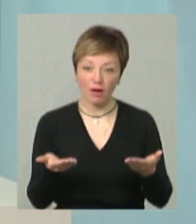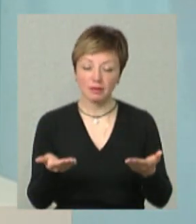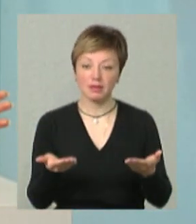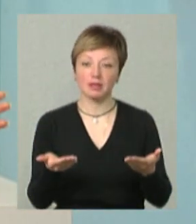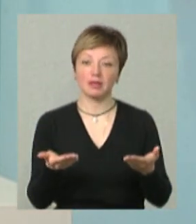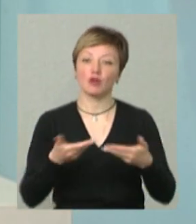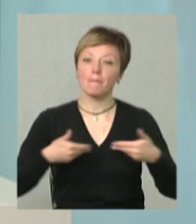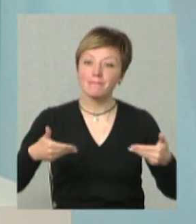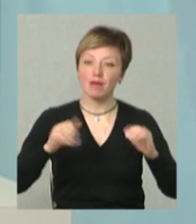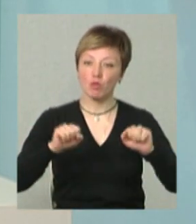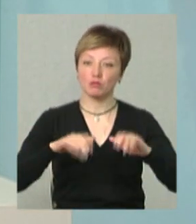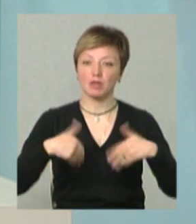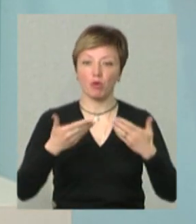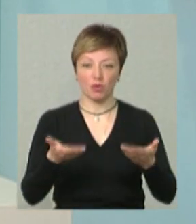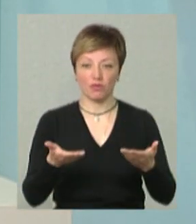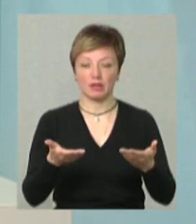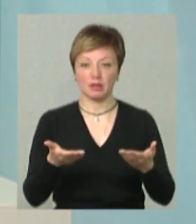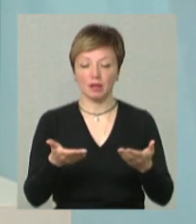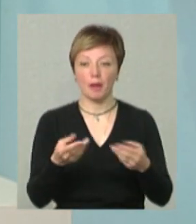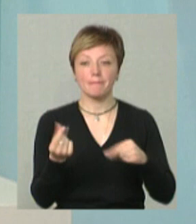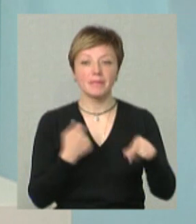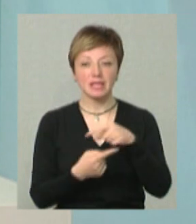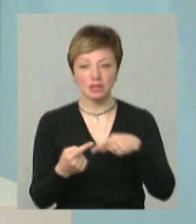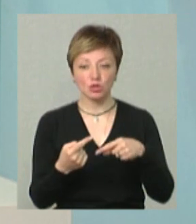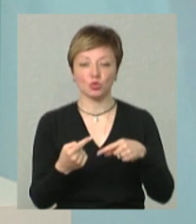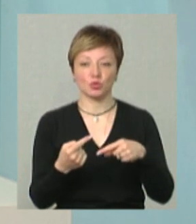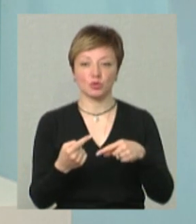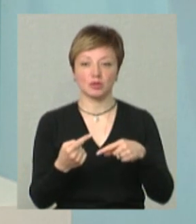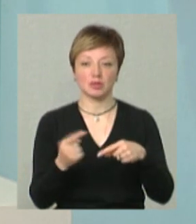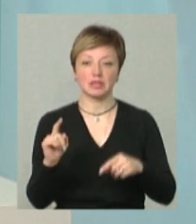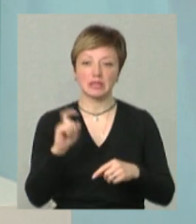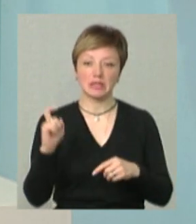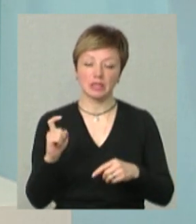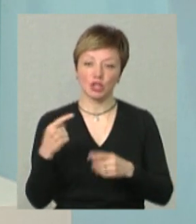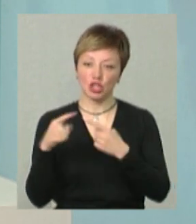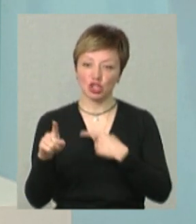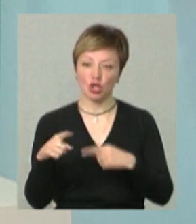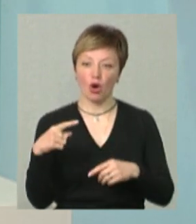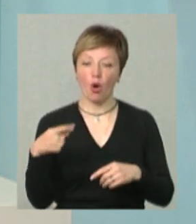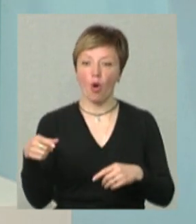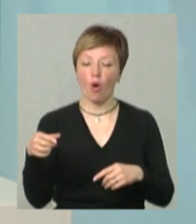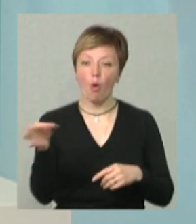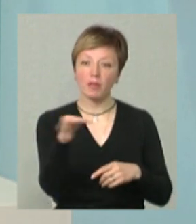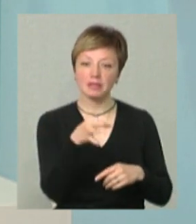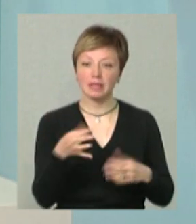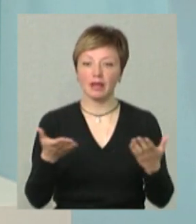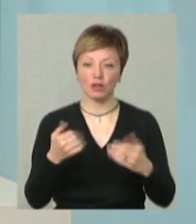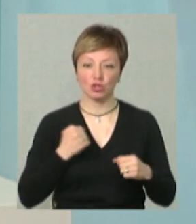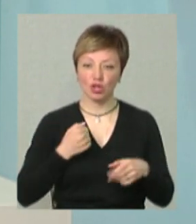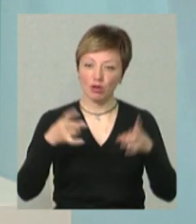бізнесу з інших областей, які, на жаль,